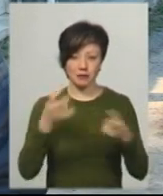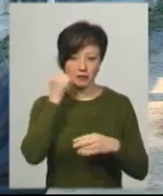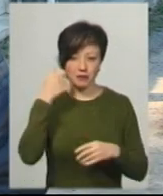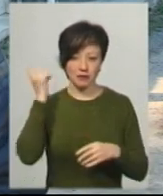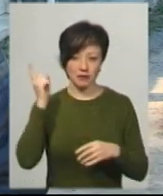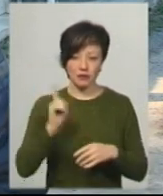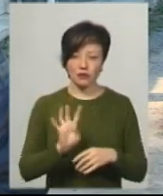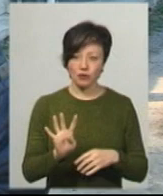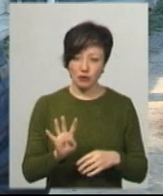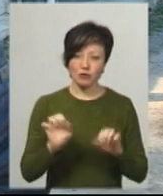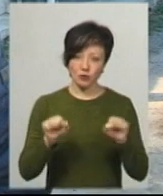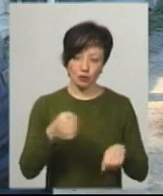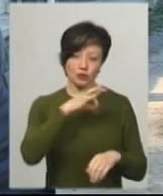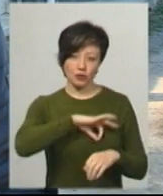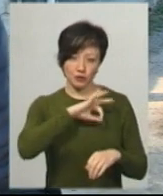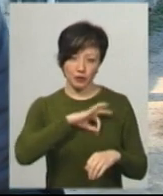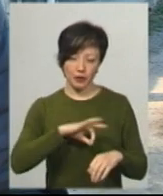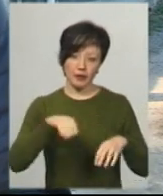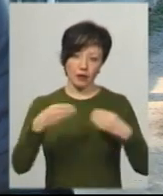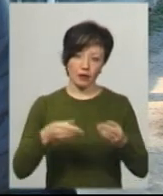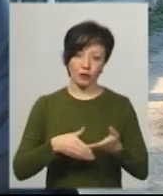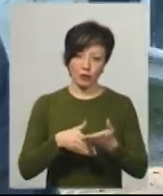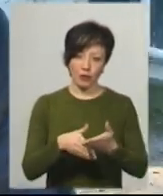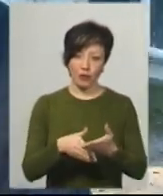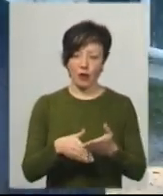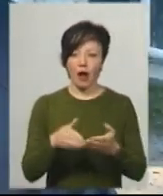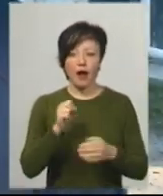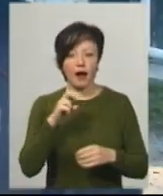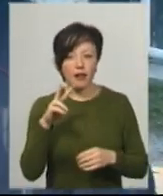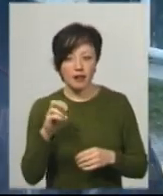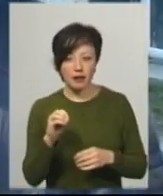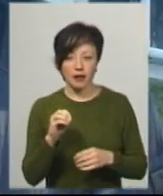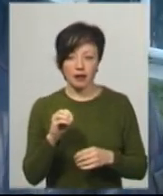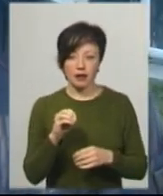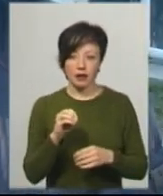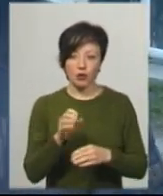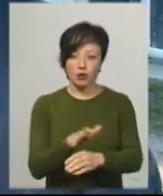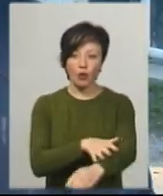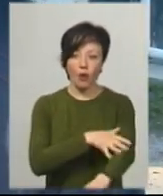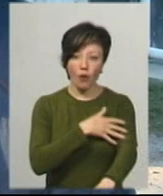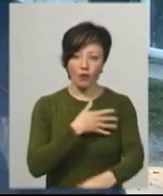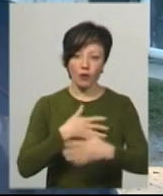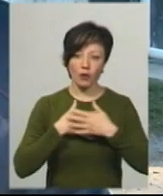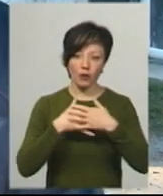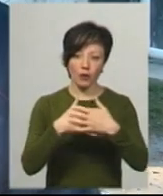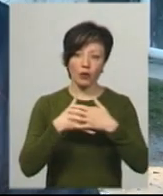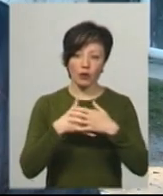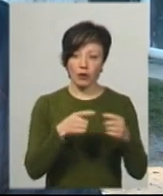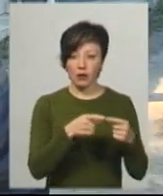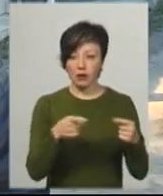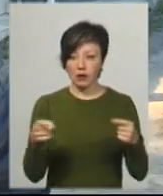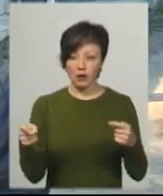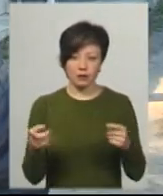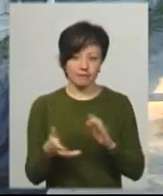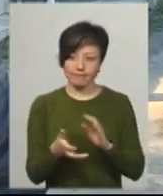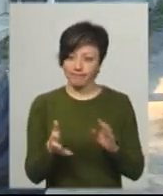Чотири такі, що можуть ними користуватися для надання допомоги хірургічному, але для довгій вентиляції продовженої вони не